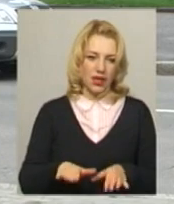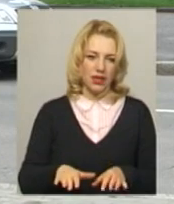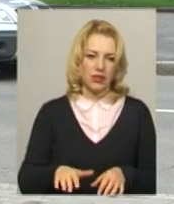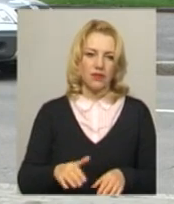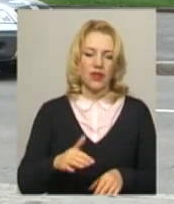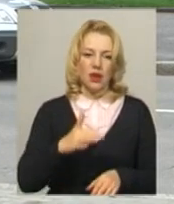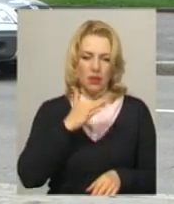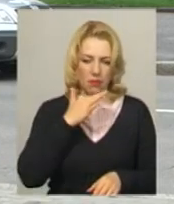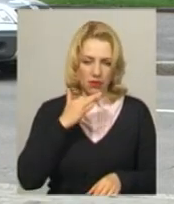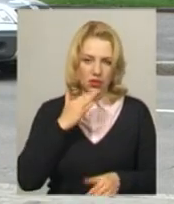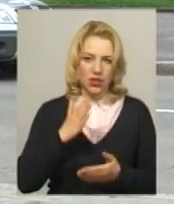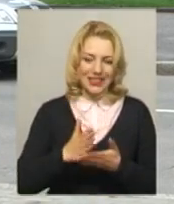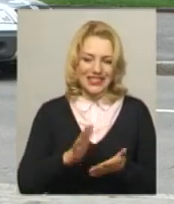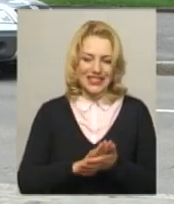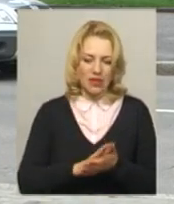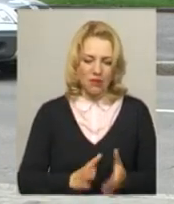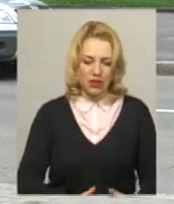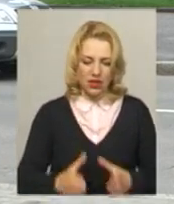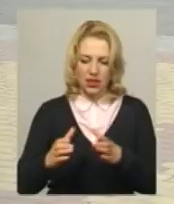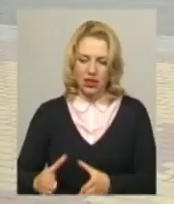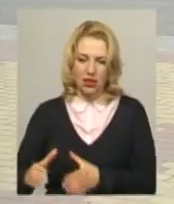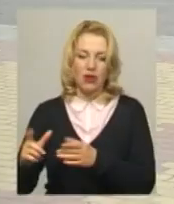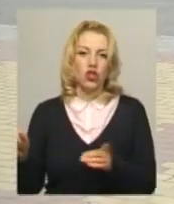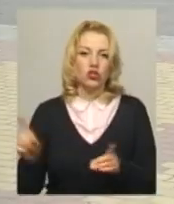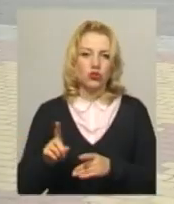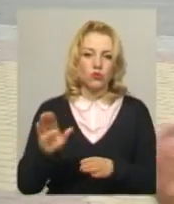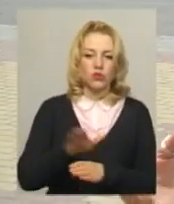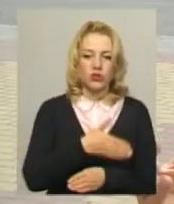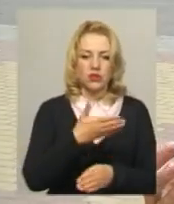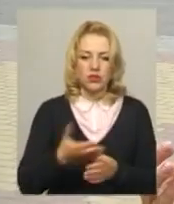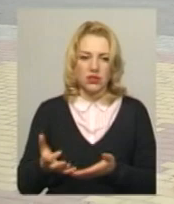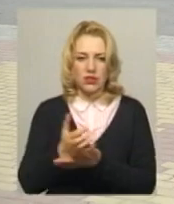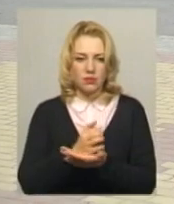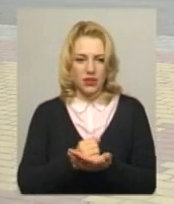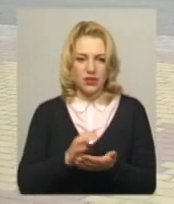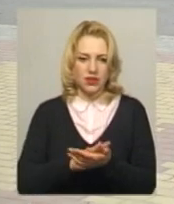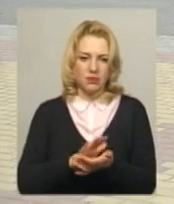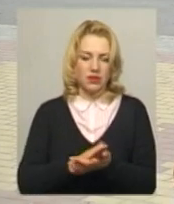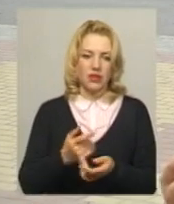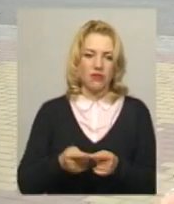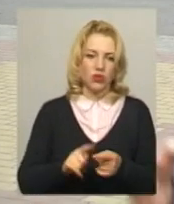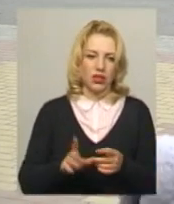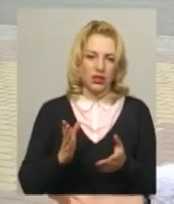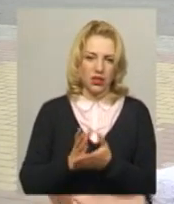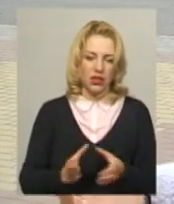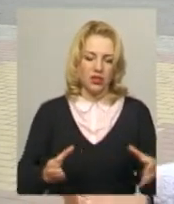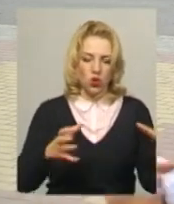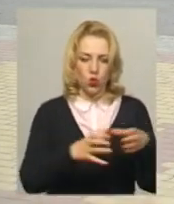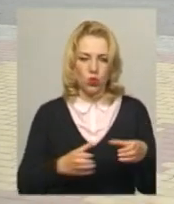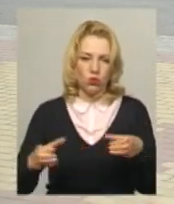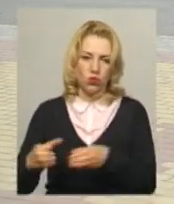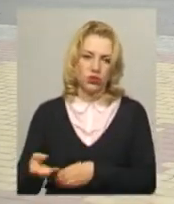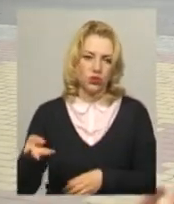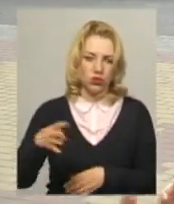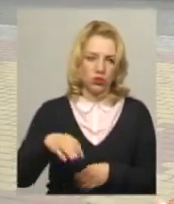смітників, яких передбачені для роздільного збору сміття. Вони йдуть, скажімо так, згруповані, чотири. Вони,